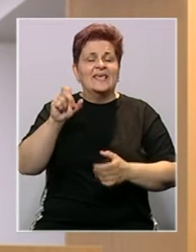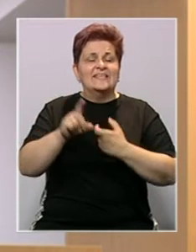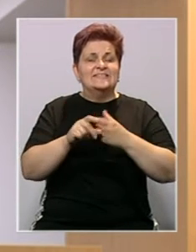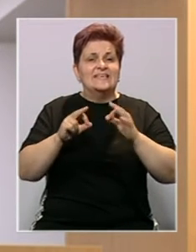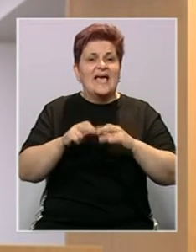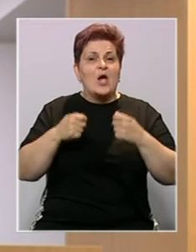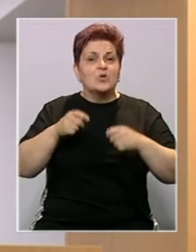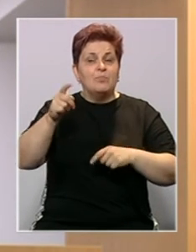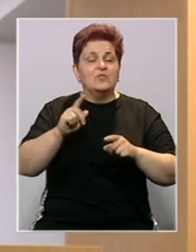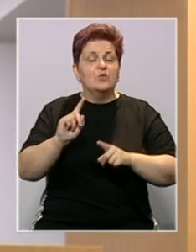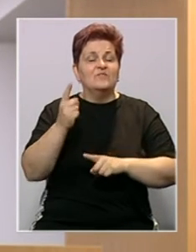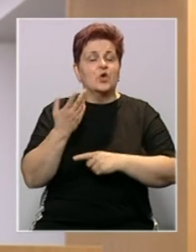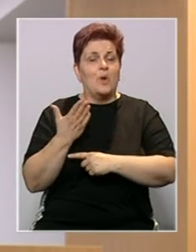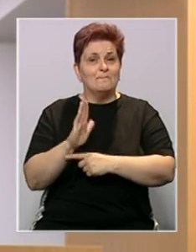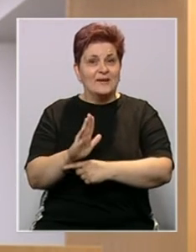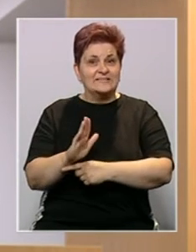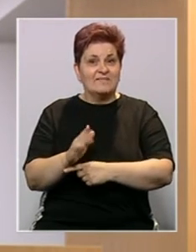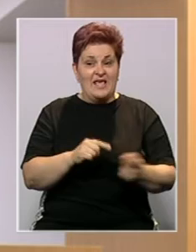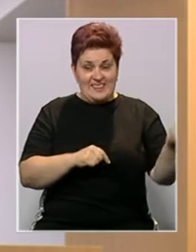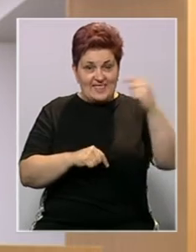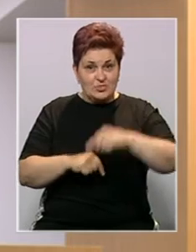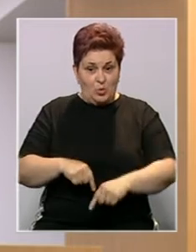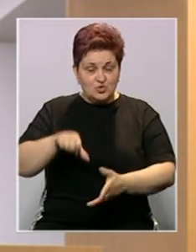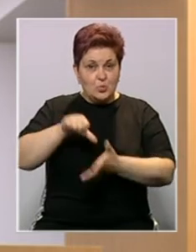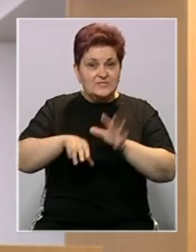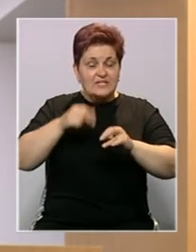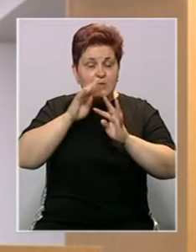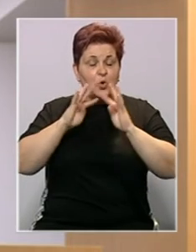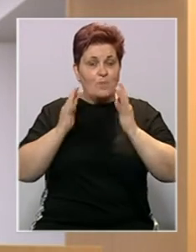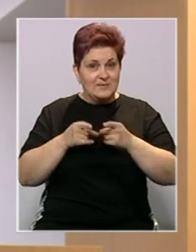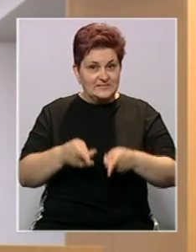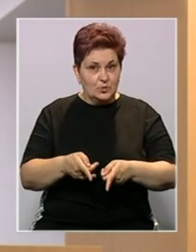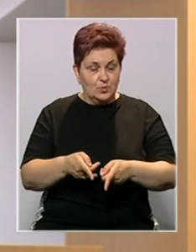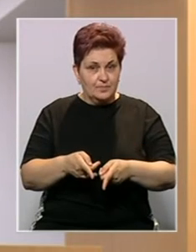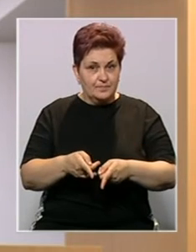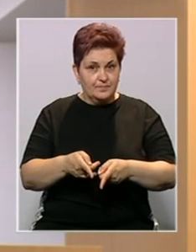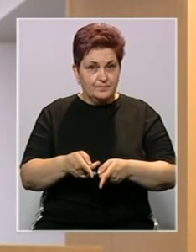i Hercegovine gospodinu Šmitu da posjeti Centralnu izbornu komisiju Bosne i Hercegovine.